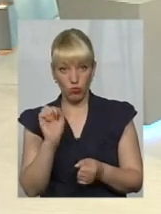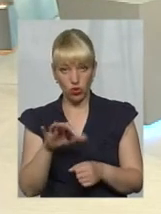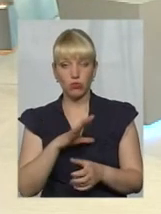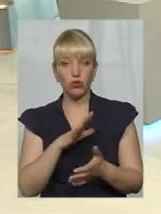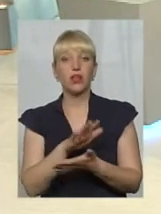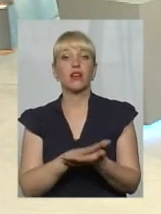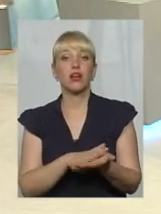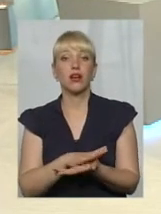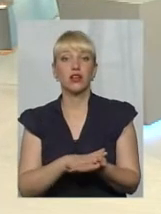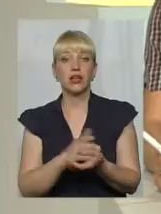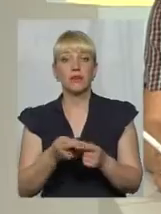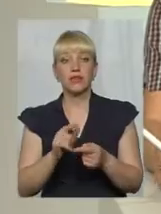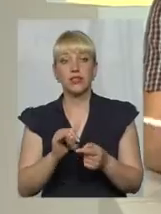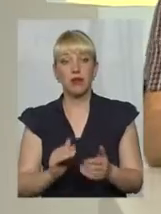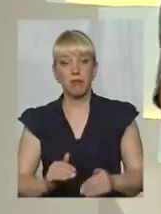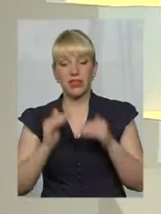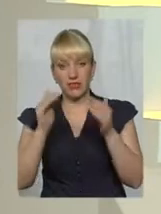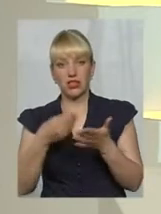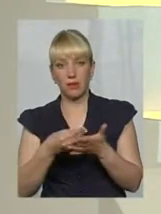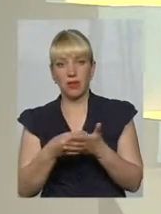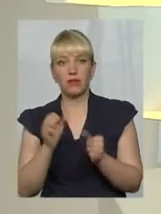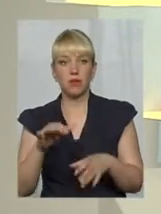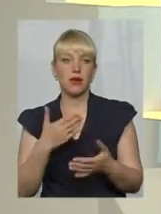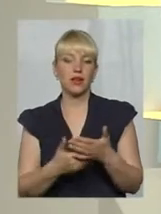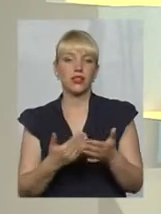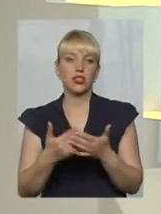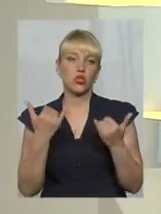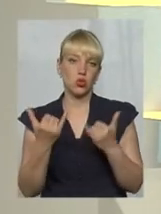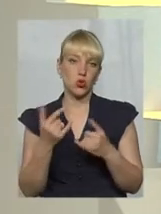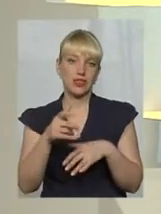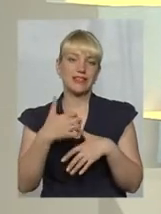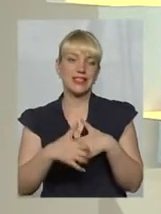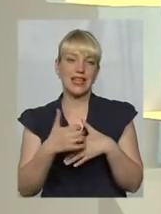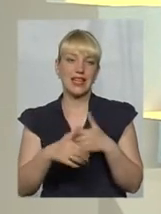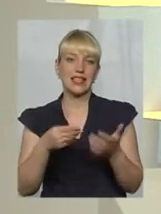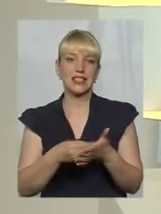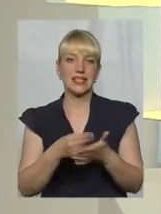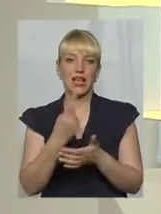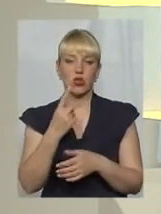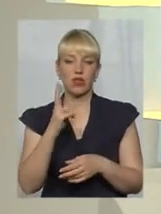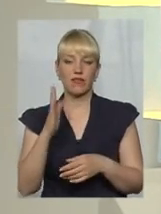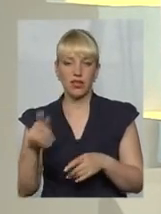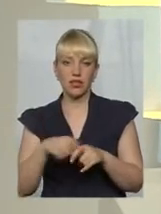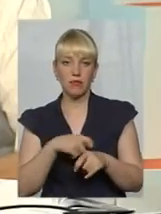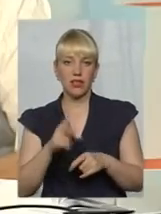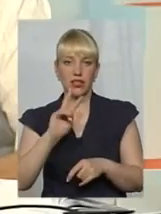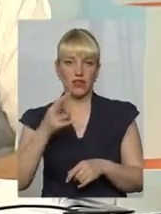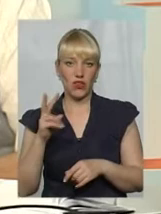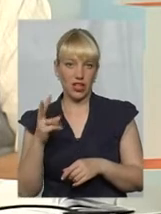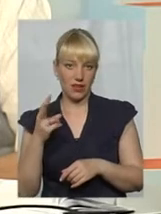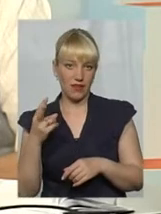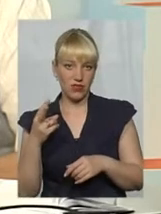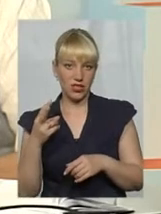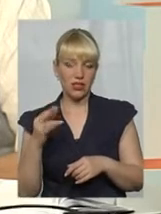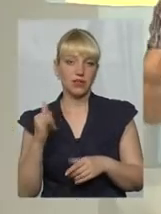перемагає з підвищеним тарифом. Ну, сьогодні, до прикладу, в неї є середня ціна за квадратний метр 2 гривні, так, комунальні